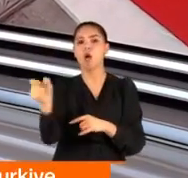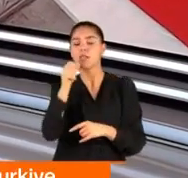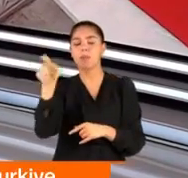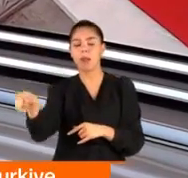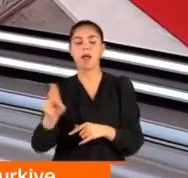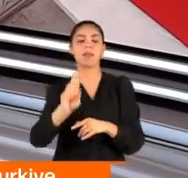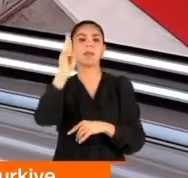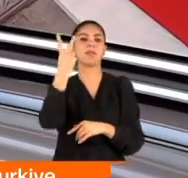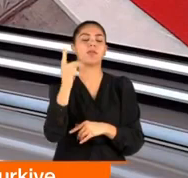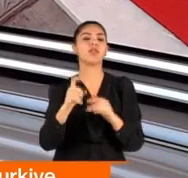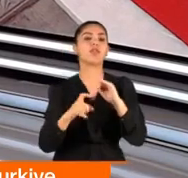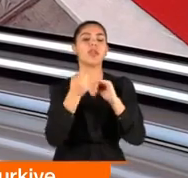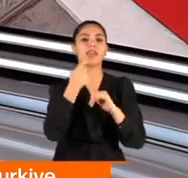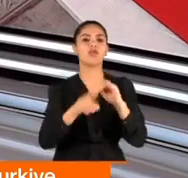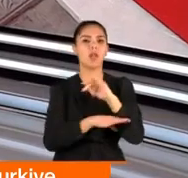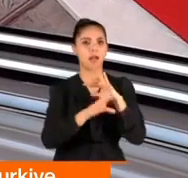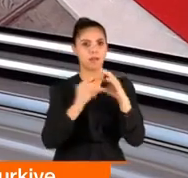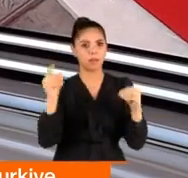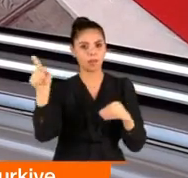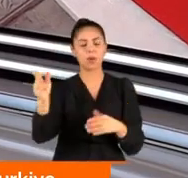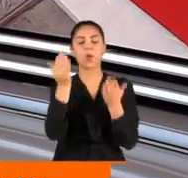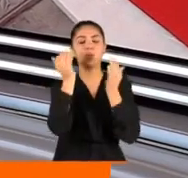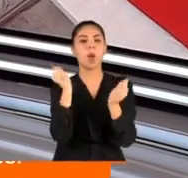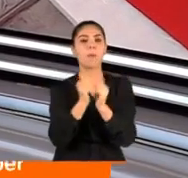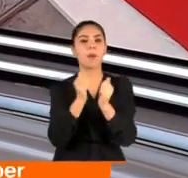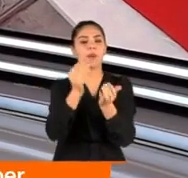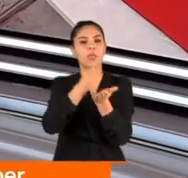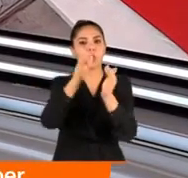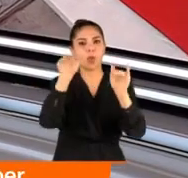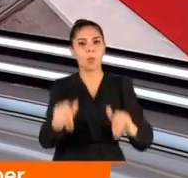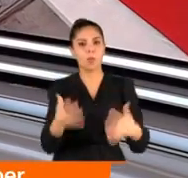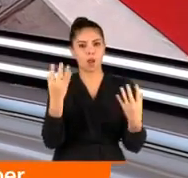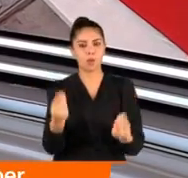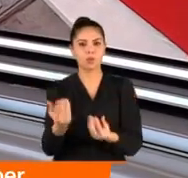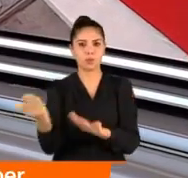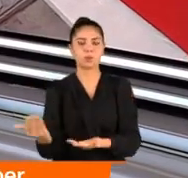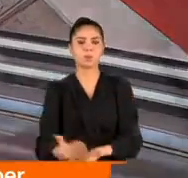namazı bugün Fatih Camii'ndeydi. Özdemir Bayraktar dualarla son yolculuğuna vurlandı.